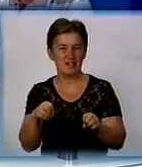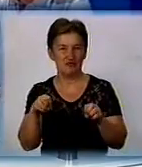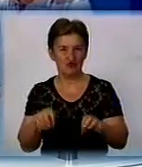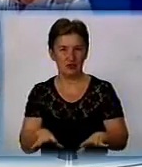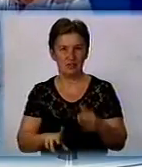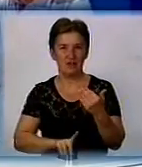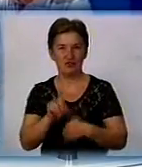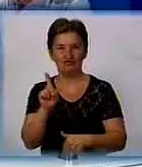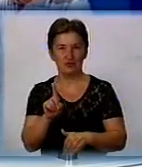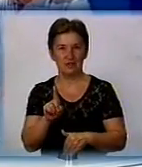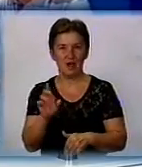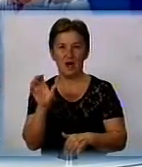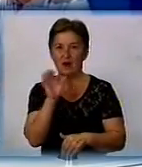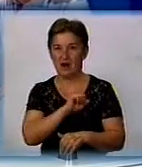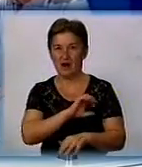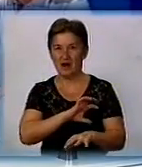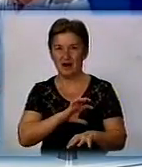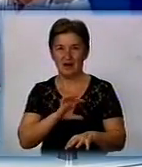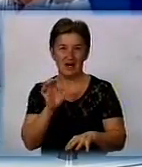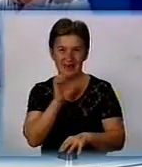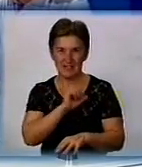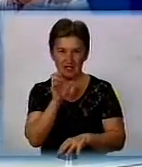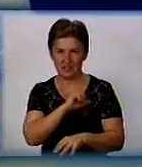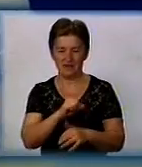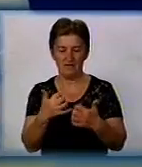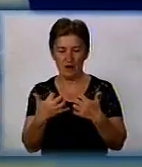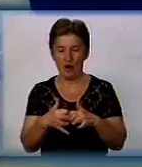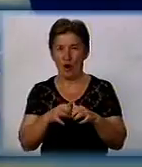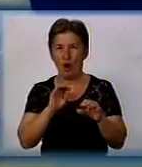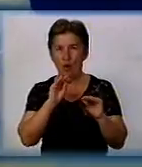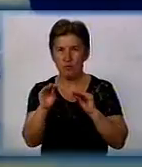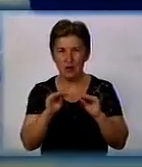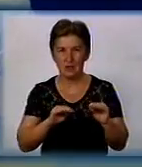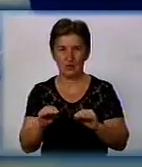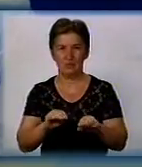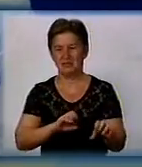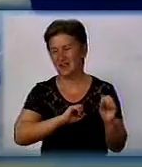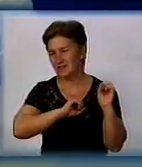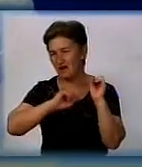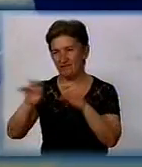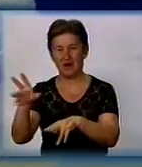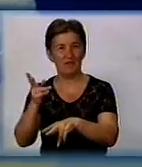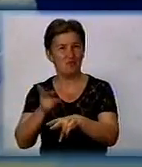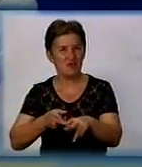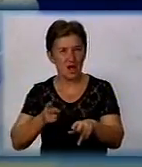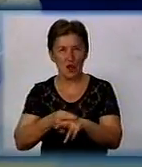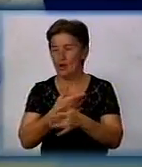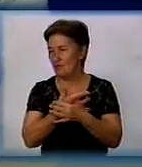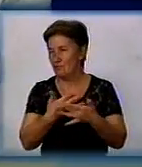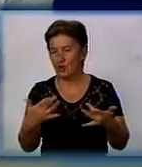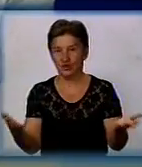розтаскивати буроугольний комплекс. Оборудовання, яке там було, здавали в металлом і прочее. Саме головне,